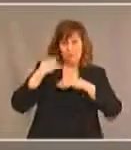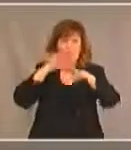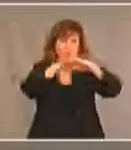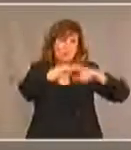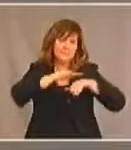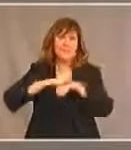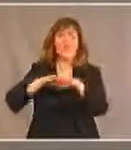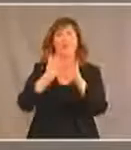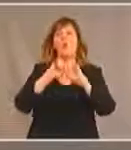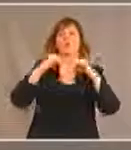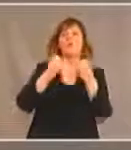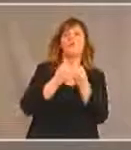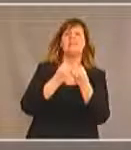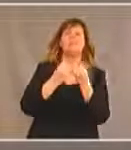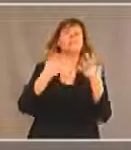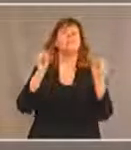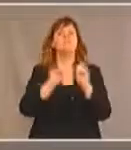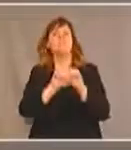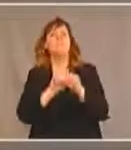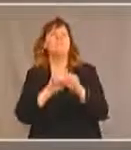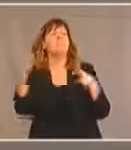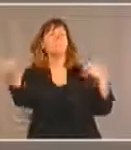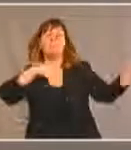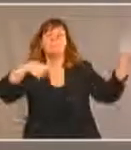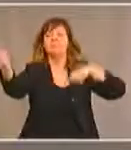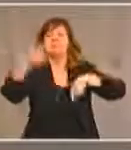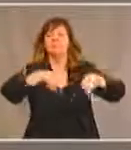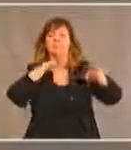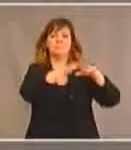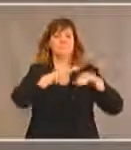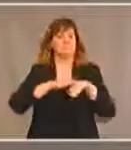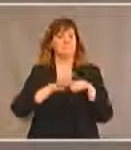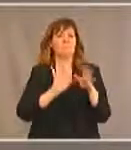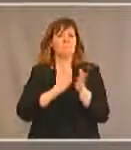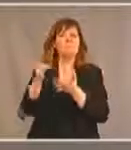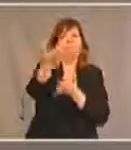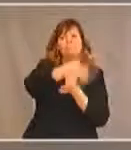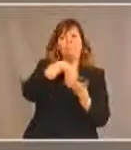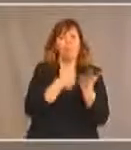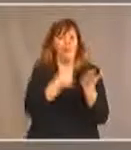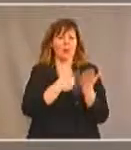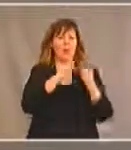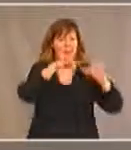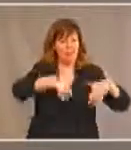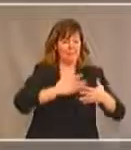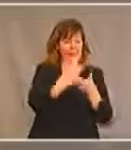de consultation. C'est une façon de recueillir les commentaires et de donner ensuite de bons conseils.